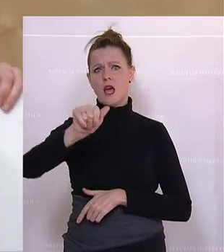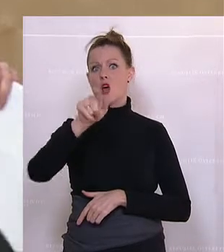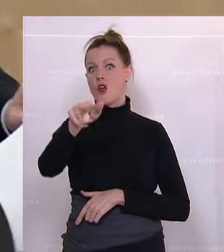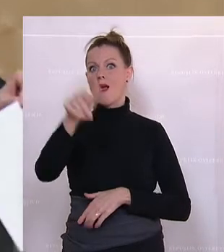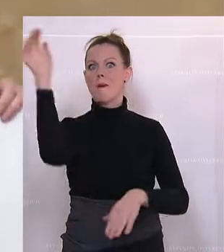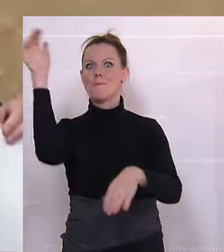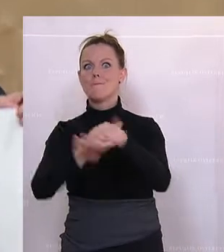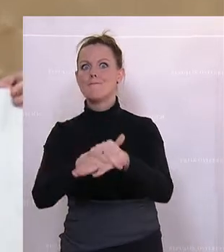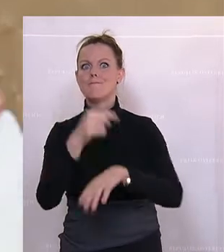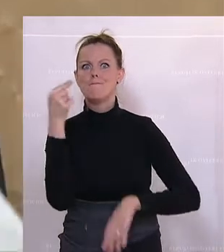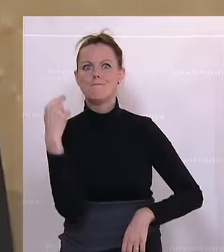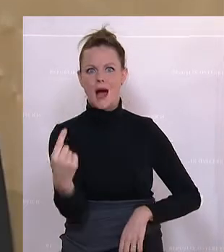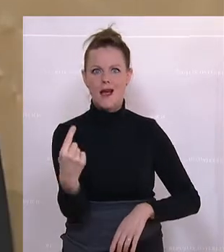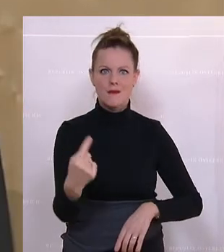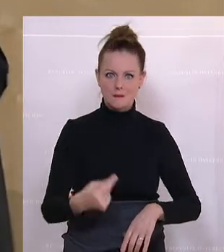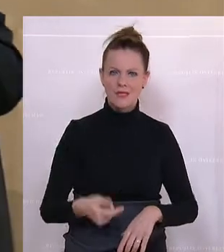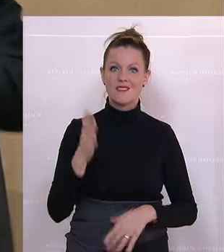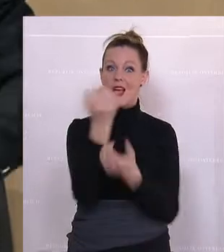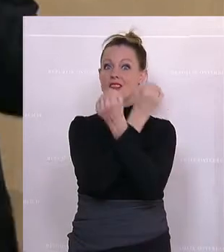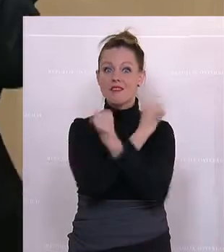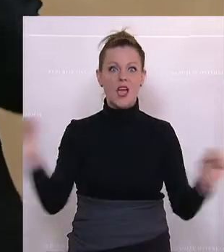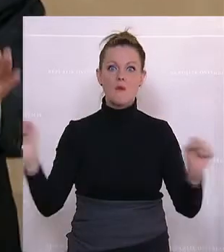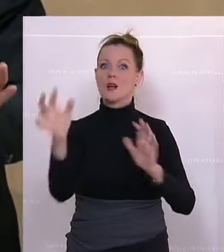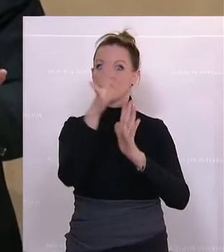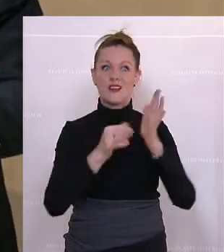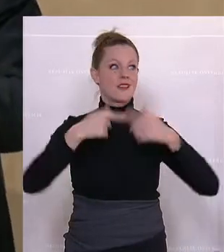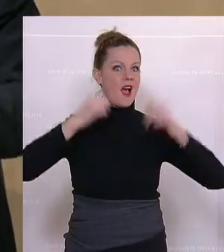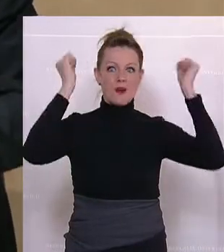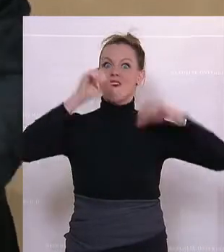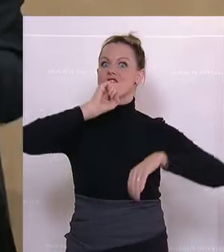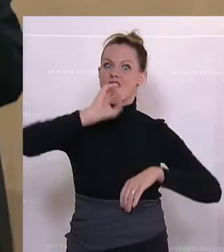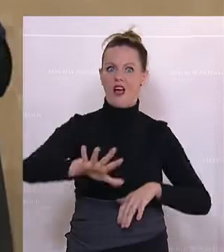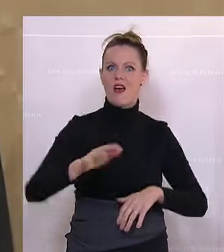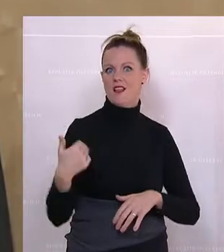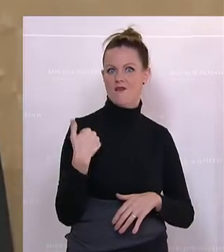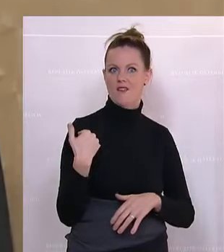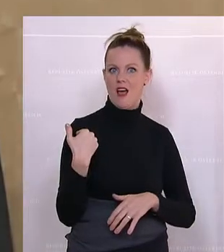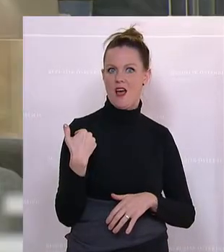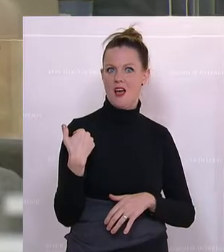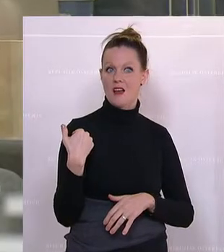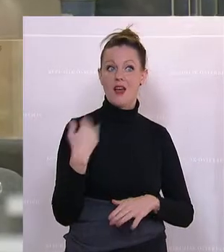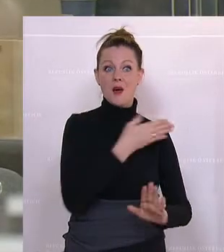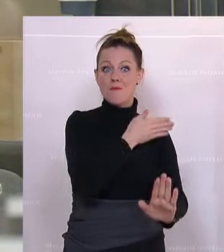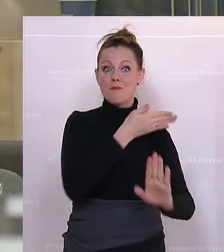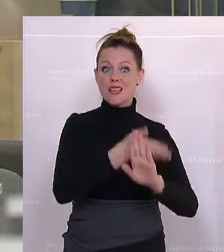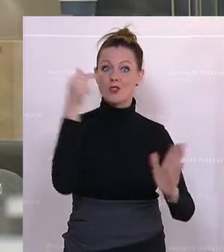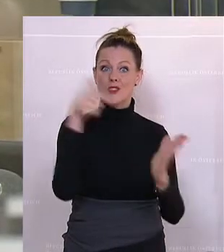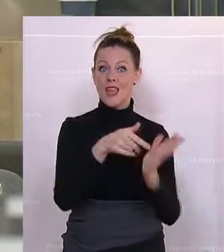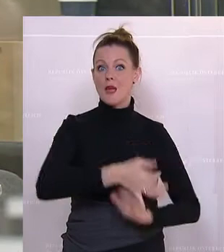ertappt wurden, wie sie sämtliche demokratischen Prinzipien dieser Republik verraten haben, die Sie bis zu diesem Tag hin